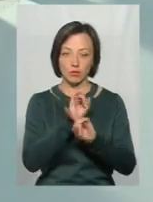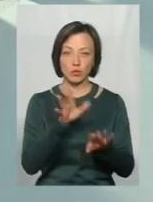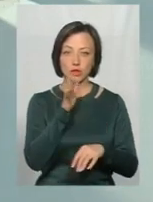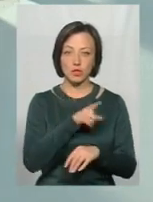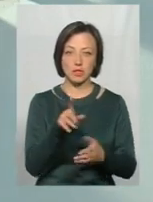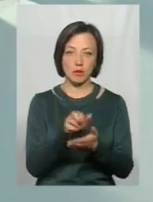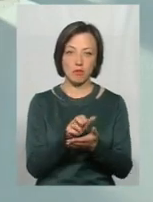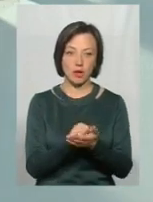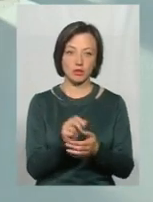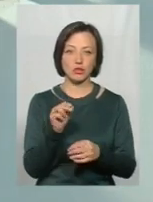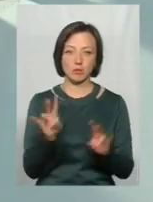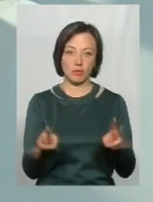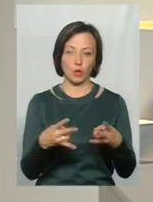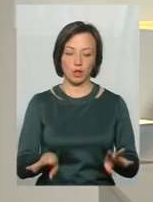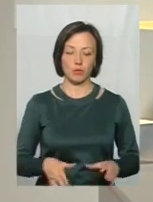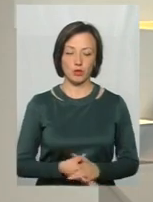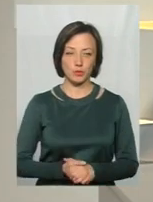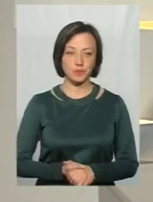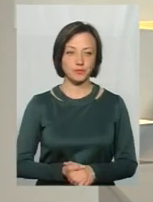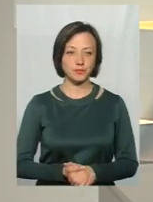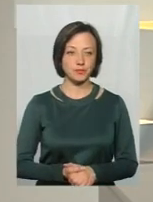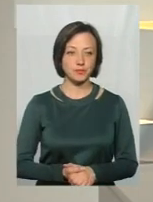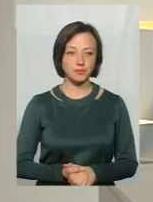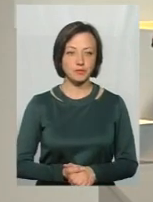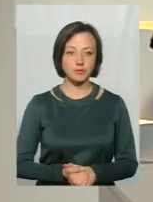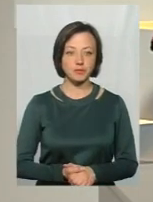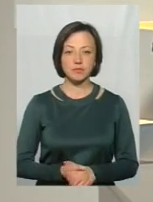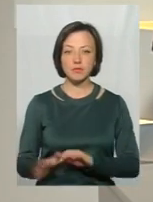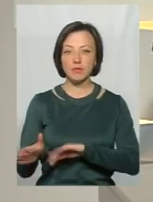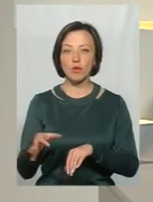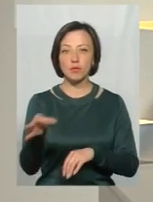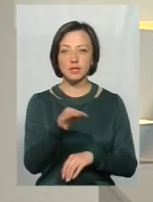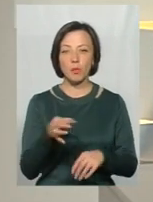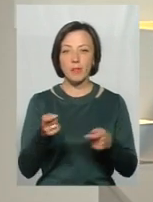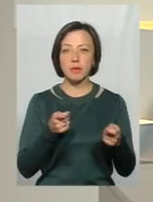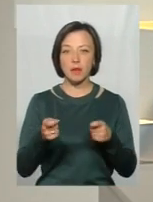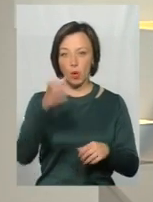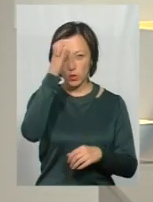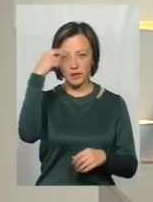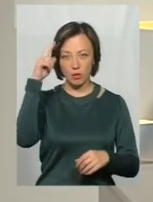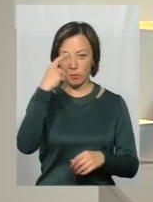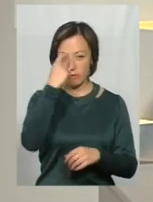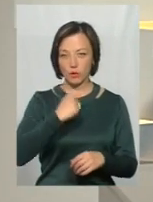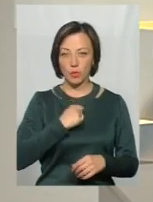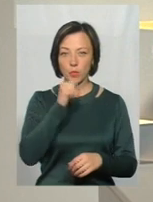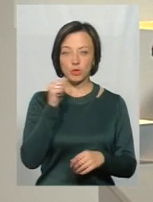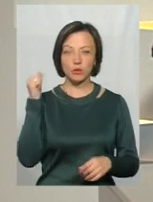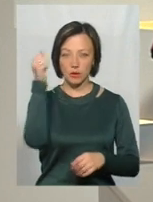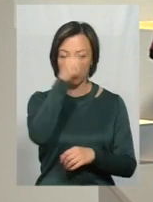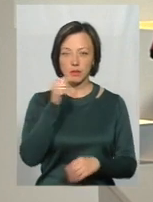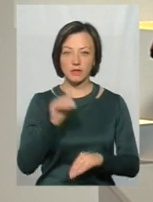часу займатися тим, чим не потрібно. В обласному департаменті освіти і науки нам повідомили, що торік у них було